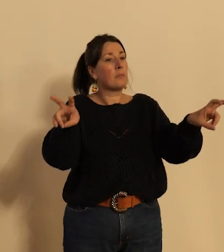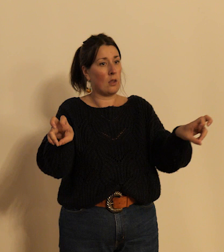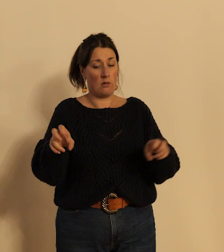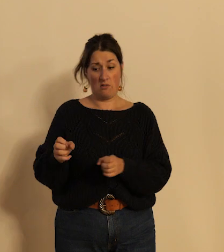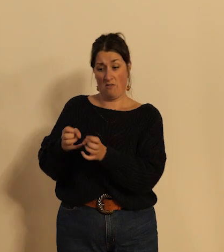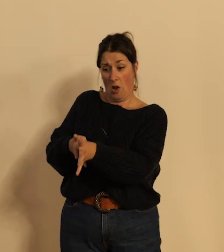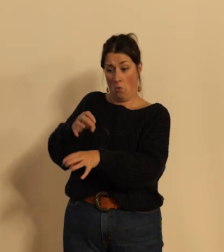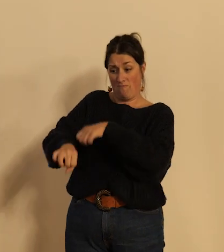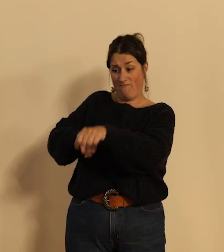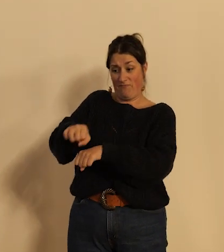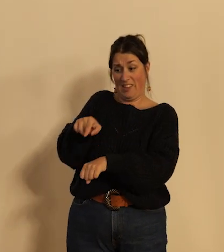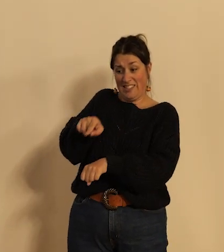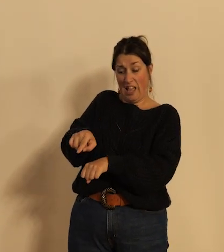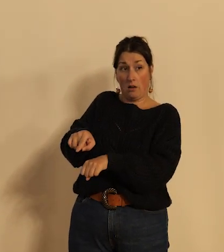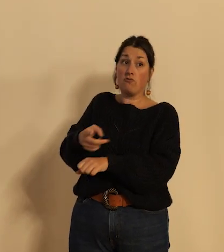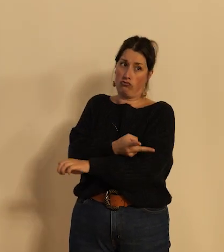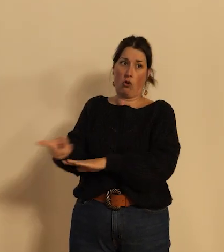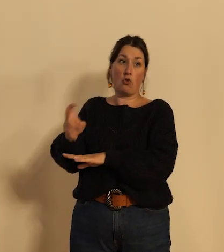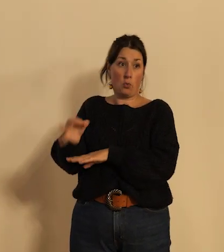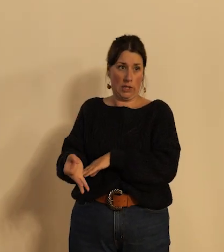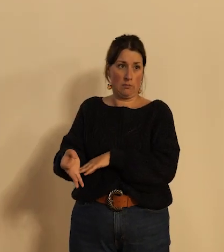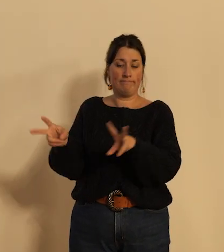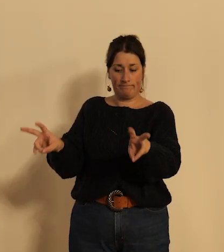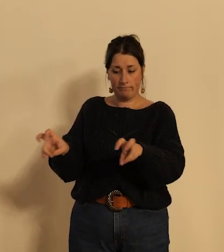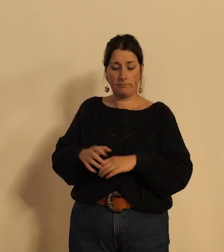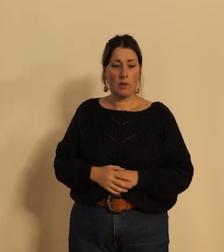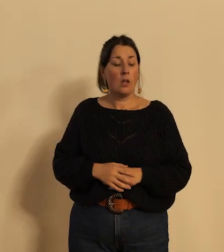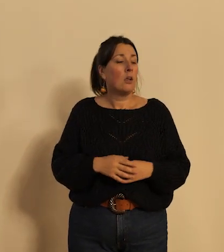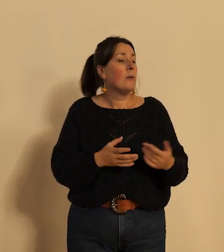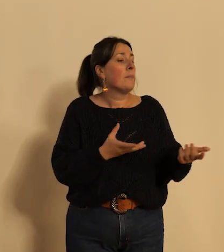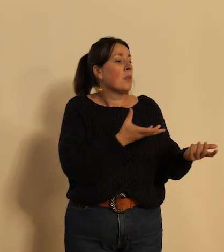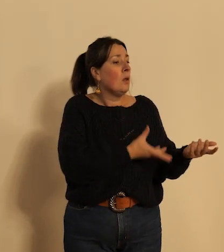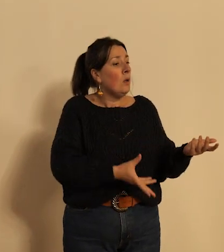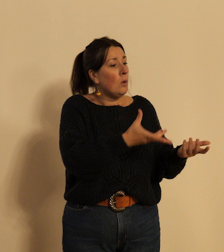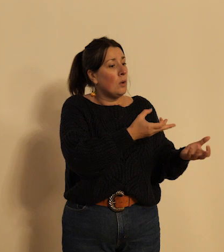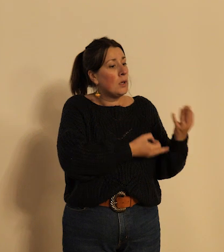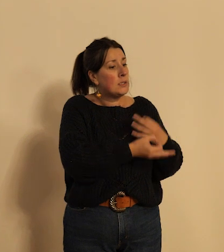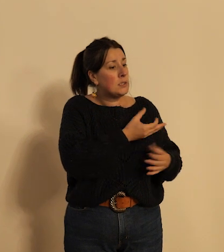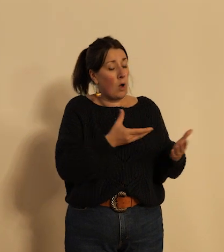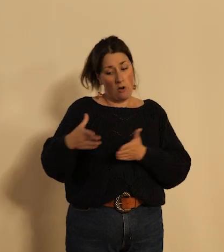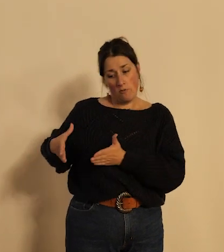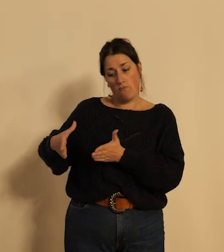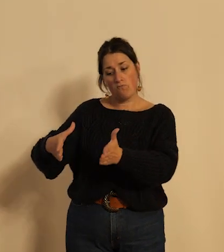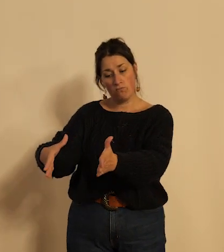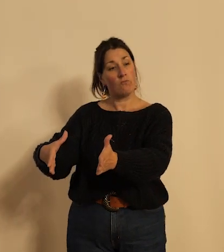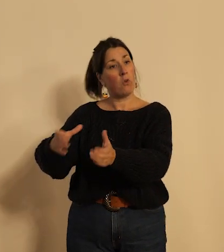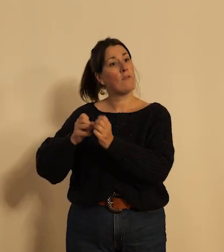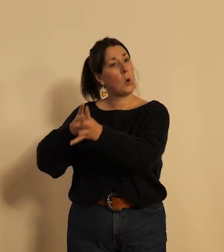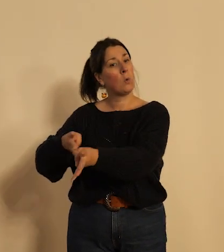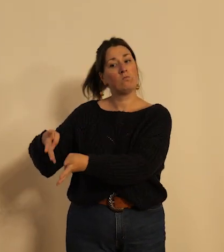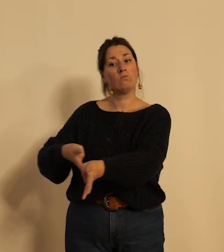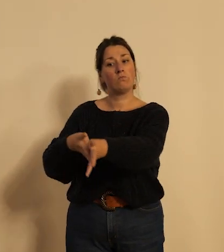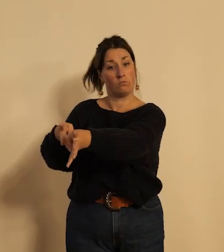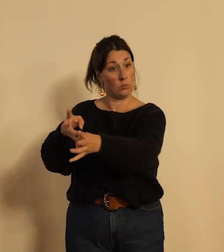dangereux alors il est certes fait référence à l'aménagement de voies cyclables mais les experts